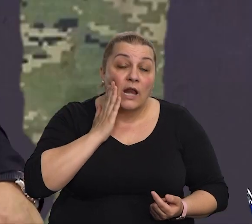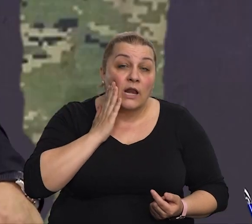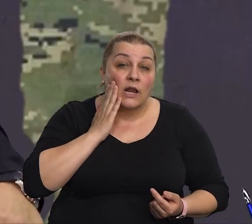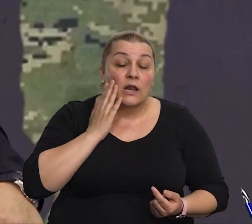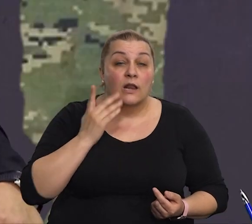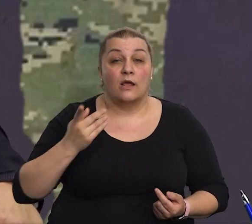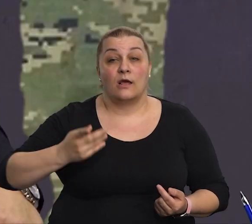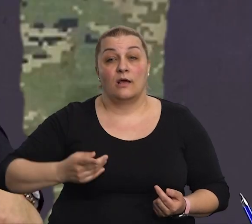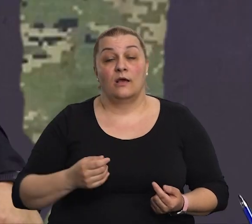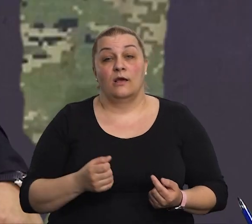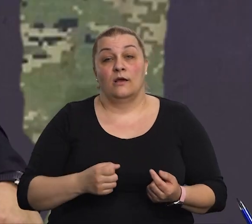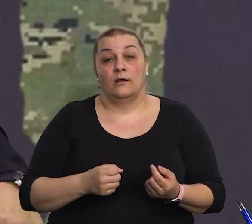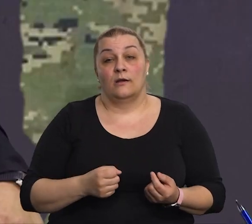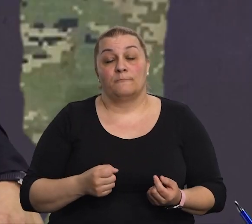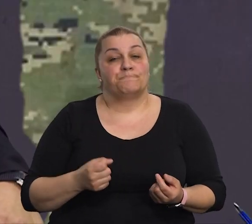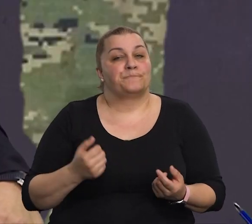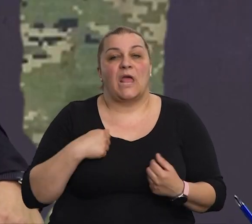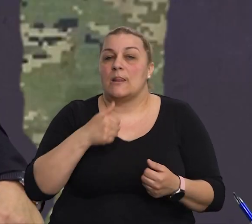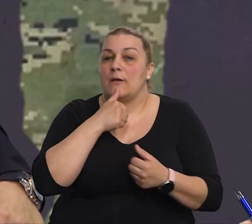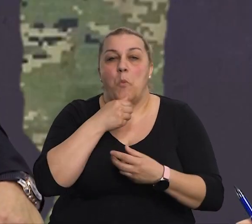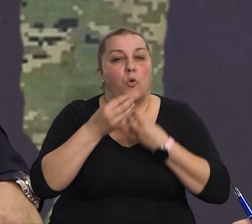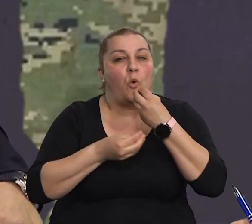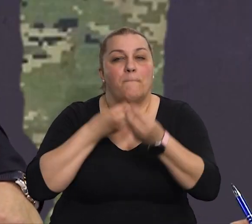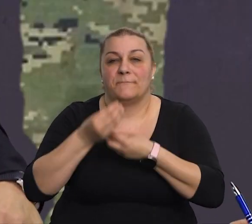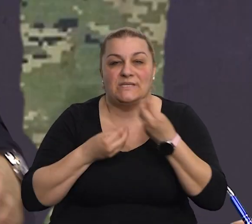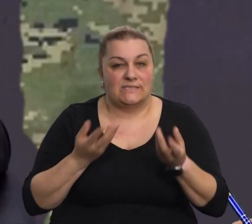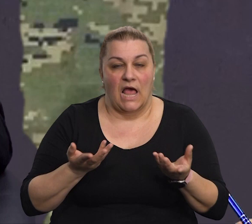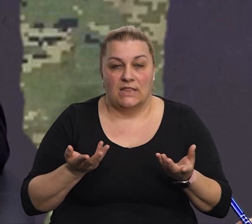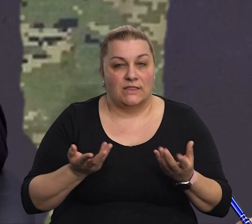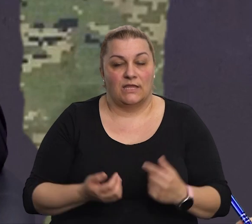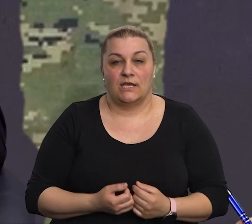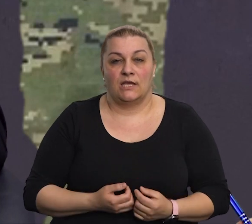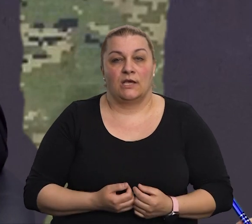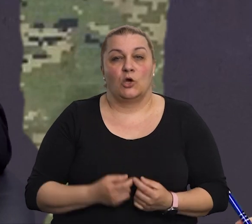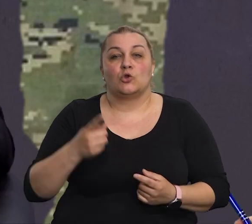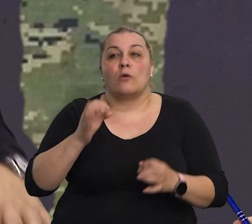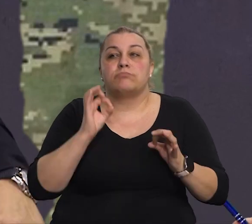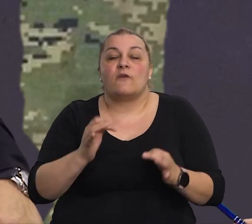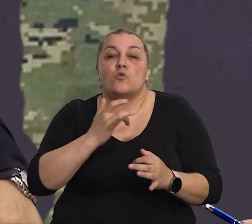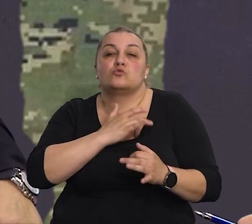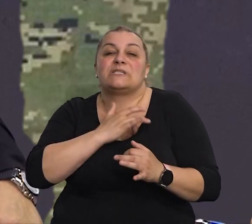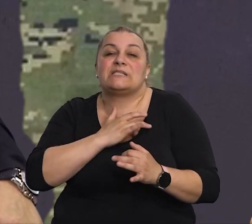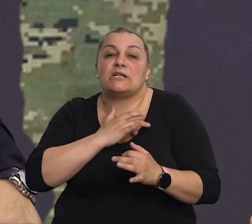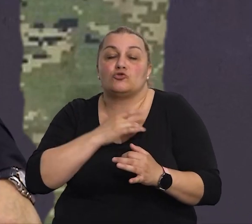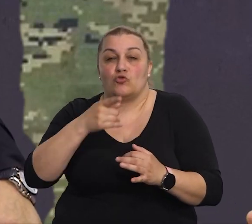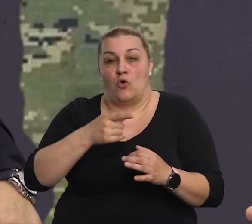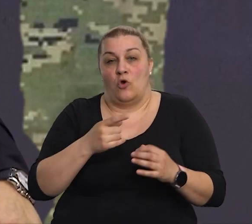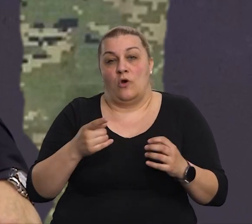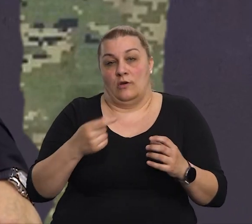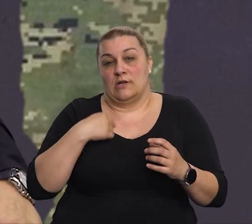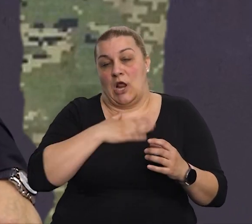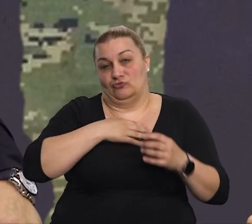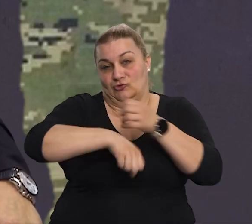to je, ja ne mogu to upisati, ne mogu se izraziti koliko je to, ono, kare u srcu sama ta reprezentacija.